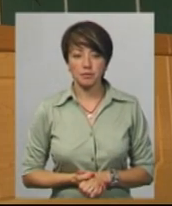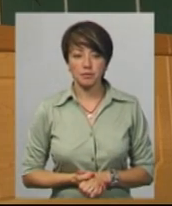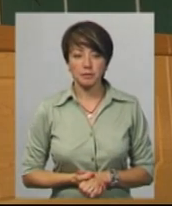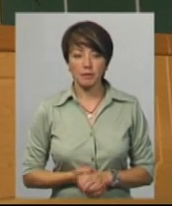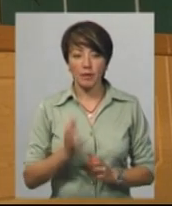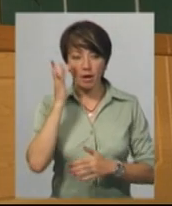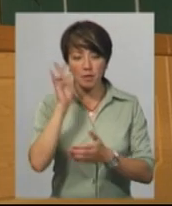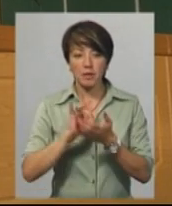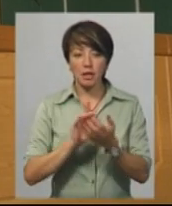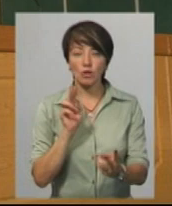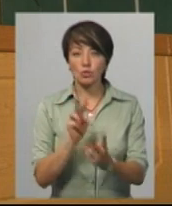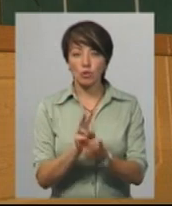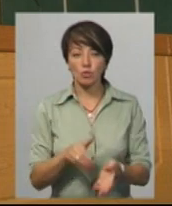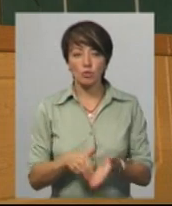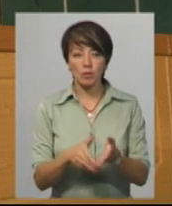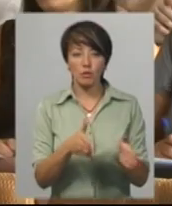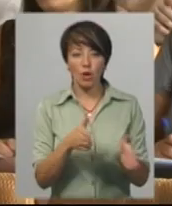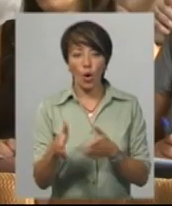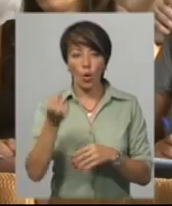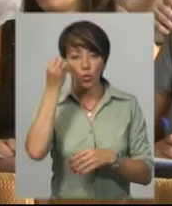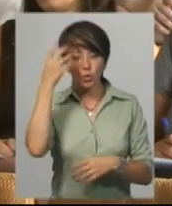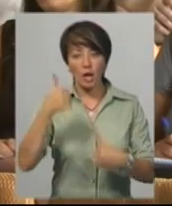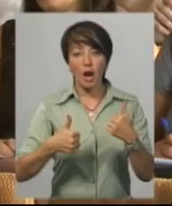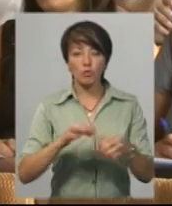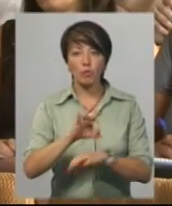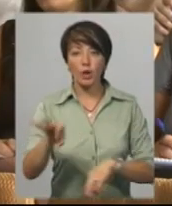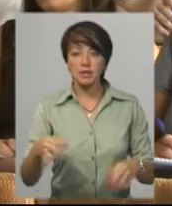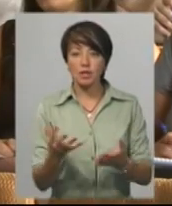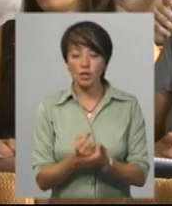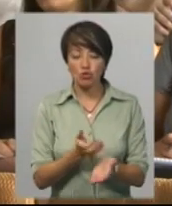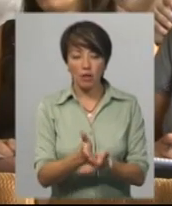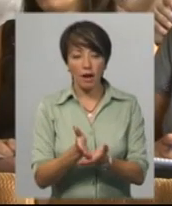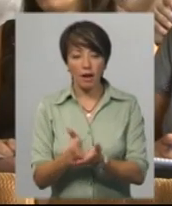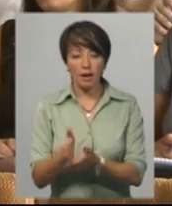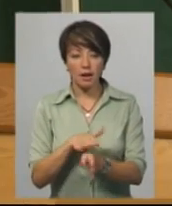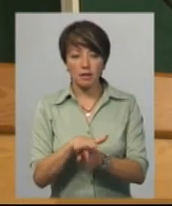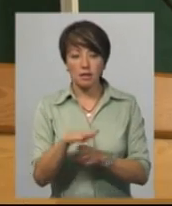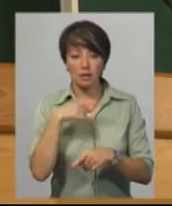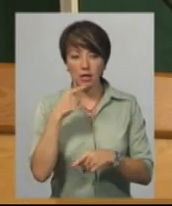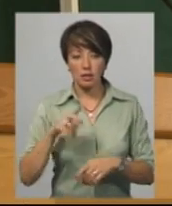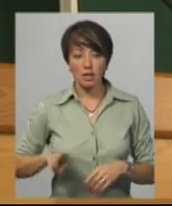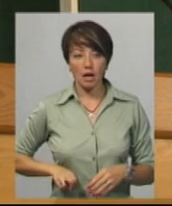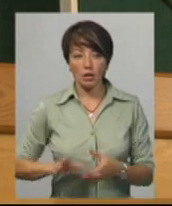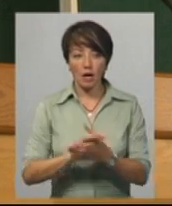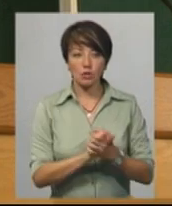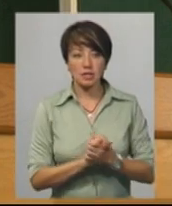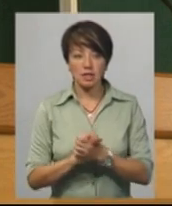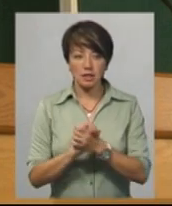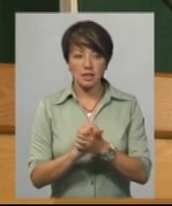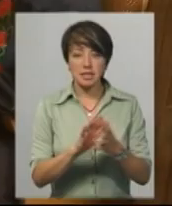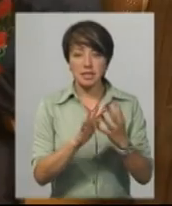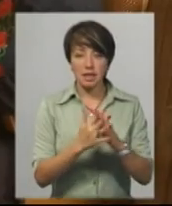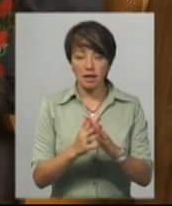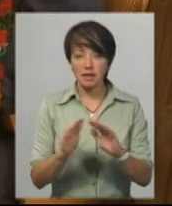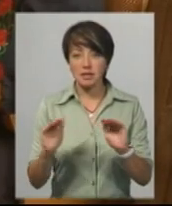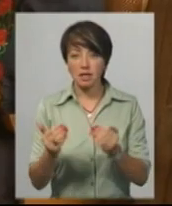Мета зустрічі – допомогти підготувати культурний грантовий проєкт та знайти шляхи його реалізації, каже виконавчий директор Асоціації сільських, селищних,